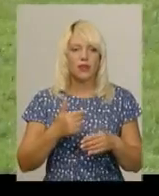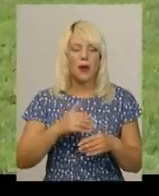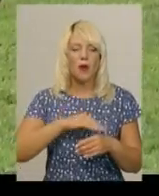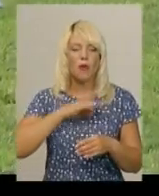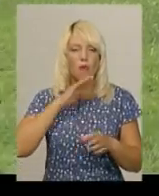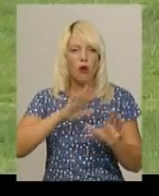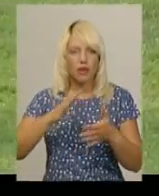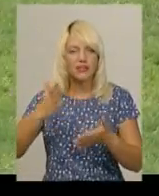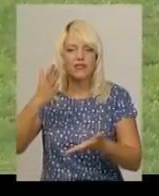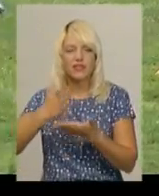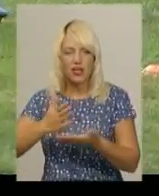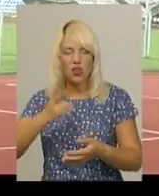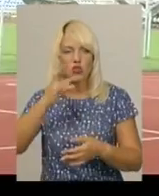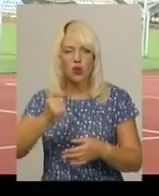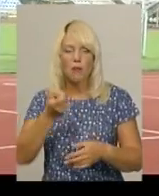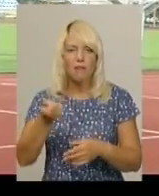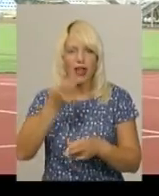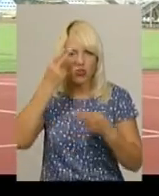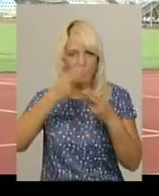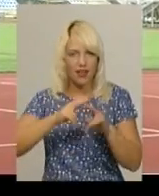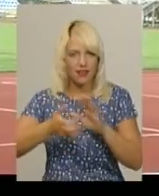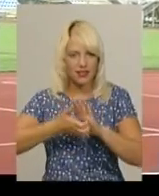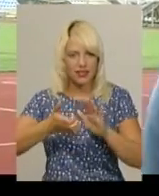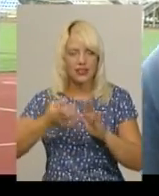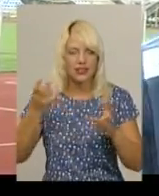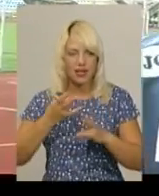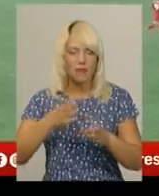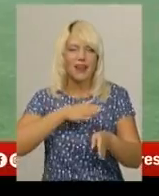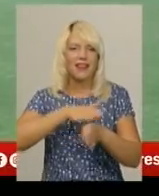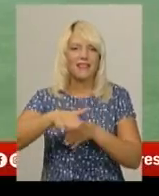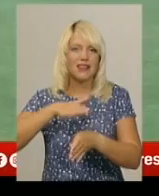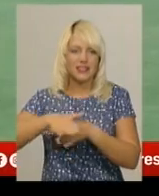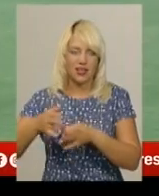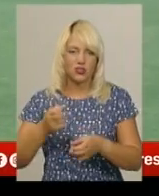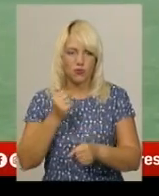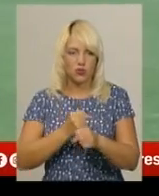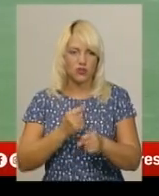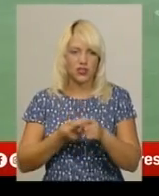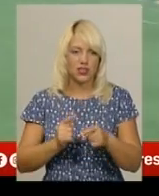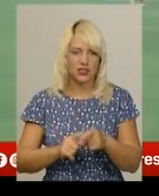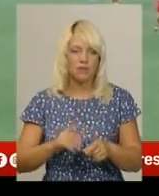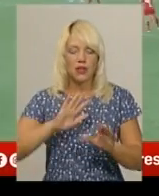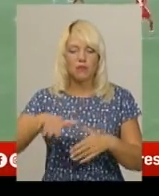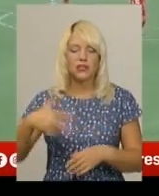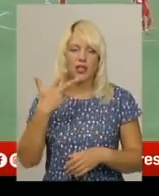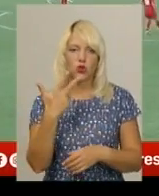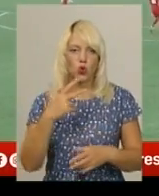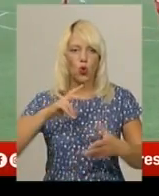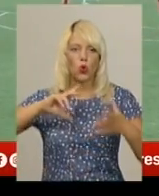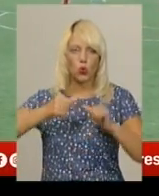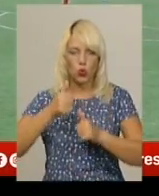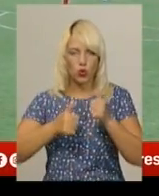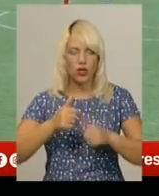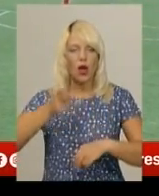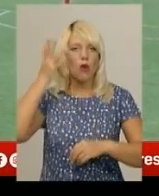ці ігри, але мало забитих м'ячів. Потрібно працювати над реалізацією. Після трьох ігрових турів на рахунку «Поділля» є один гол.